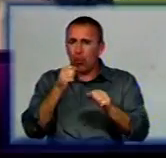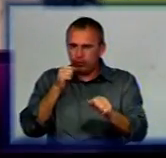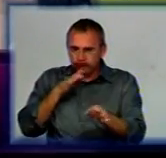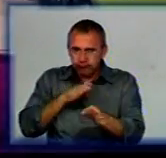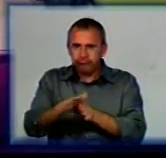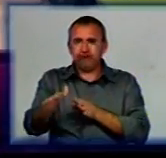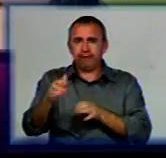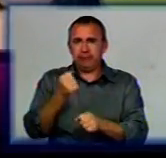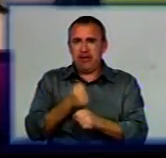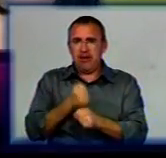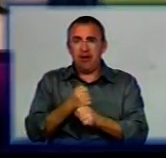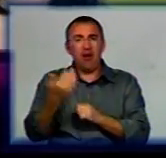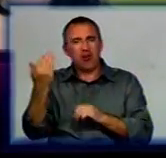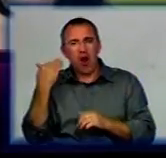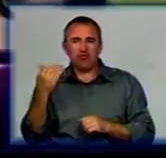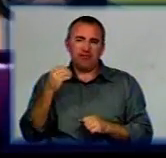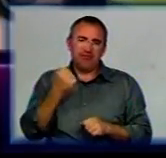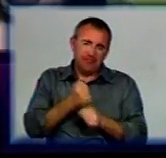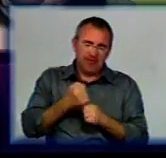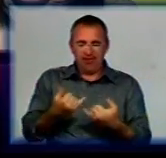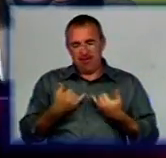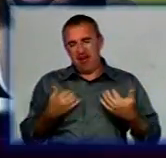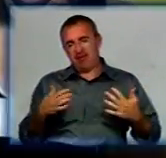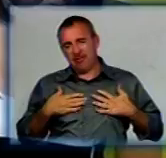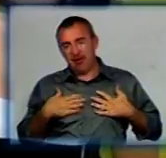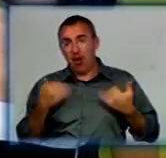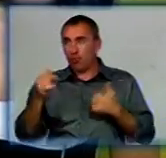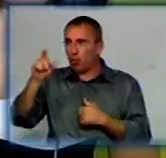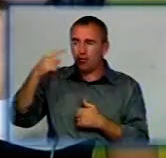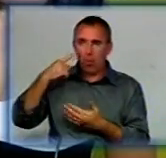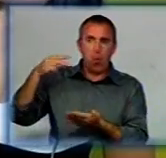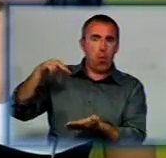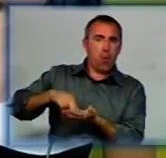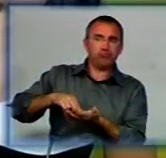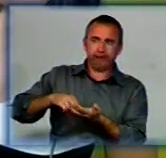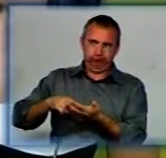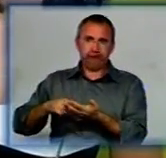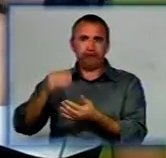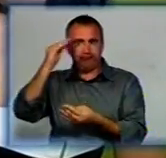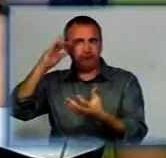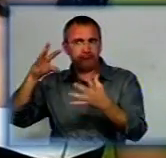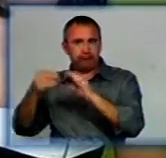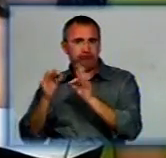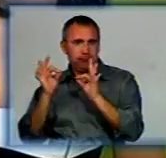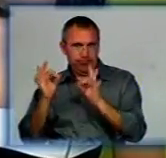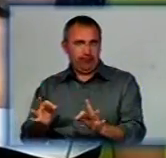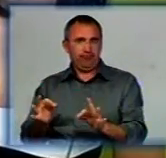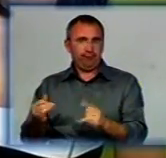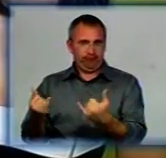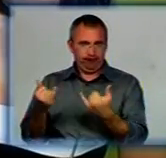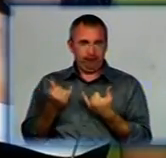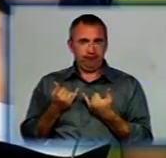оцінилося. Якщо раніше робилось все для себе, то зараз, коли люди оцінили це об'єктивно, ну, так, об'єктивно.